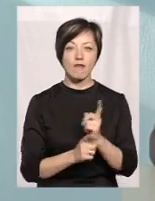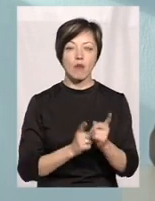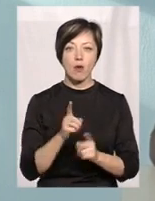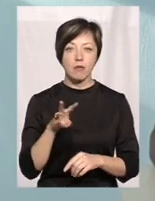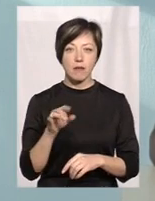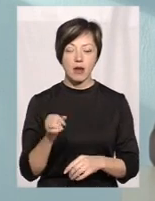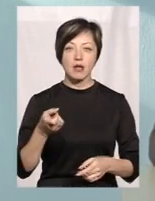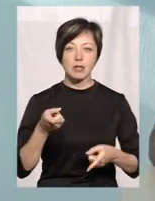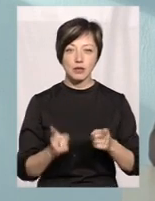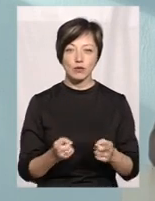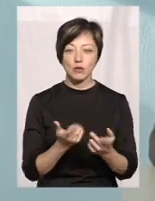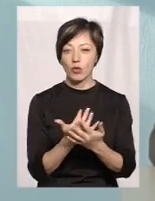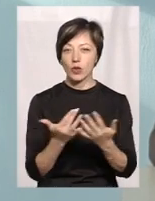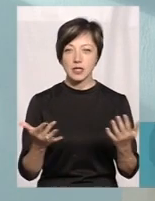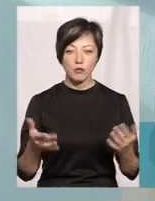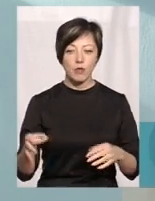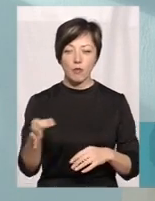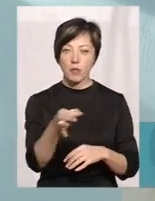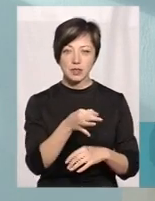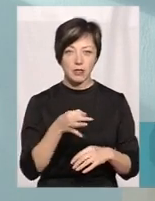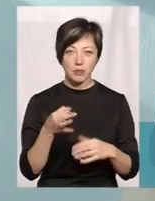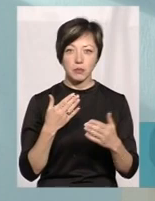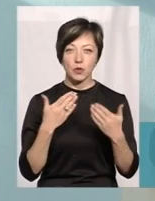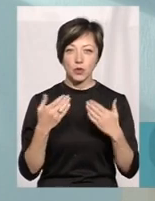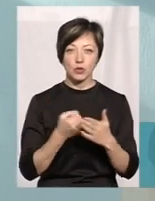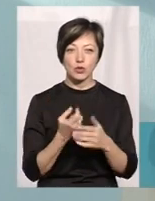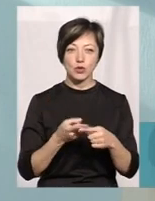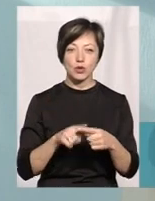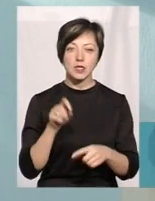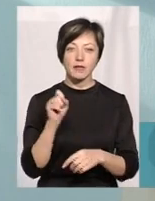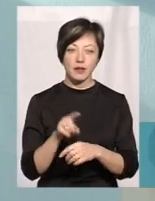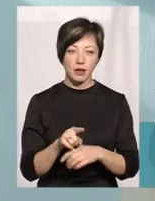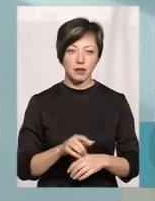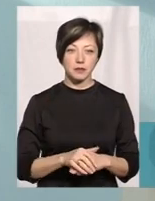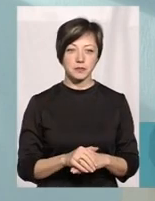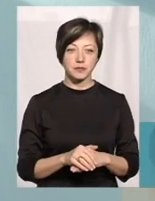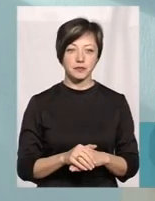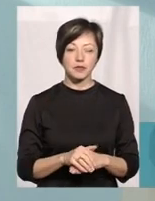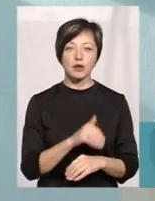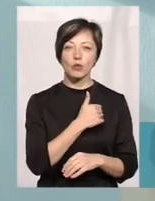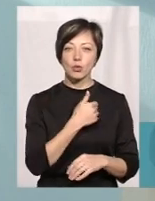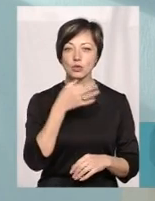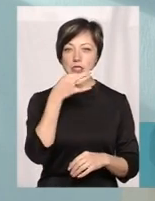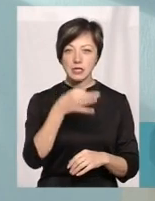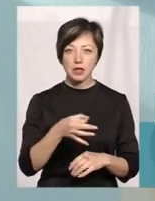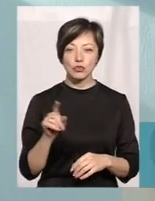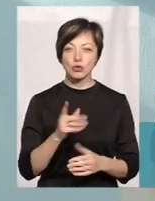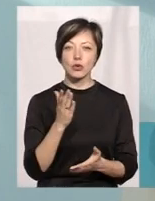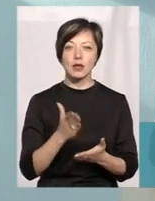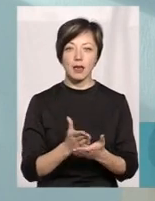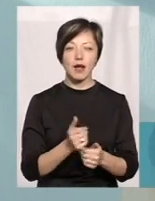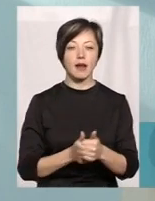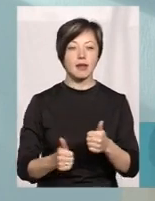дійсно по-різному в різних областях підходять до цього завдання. Хочу сказати, що є і